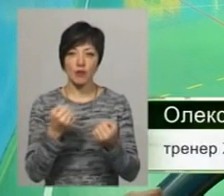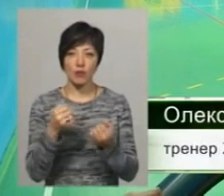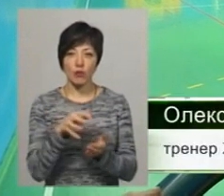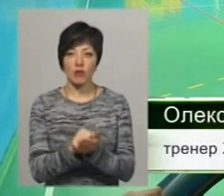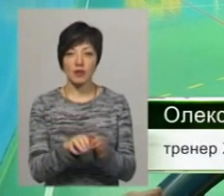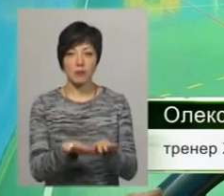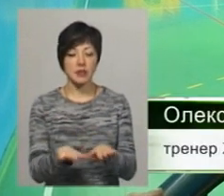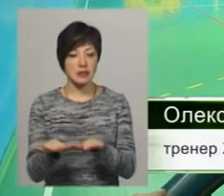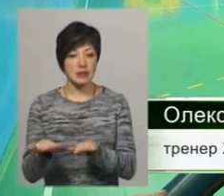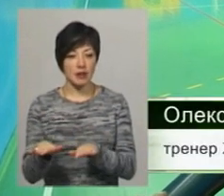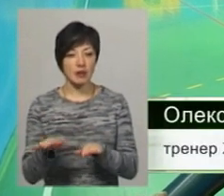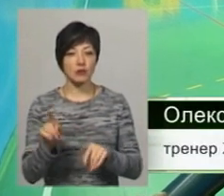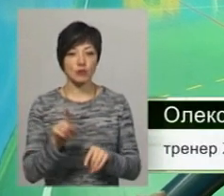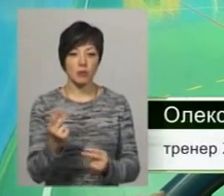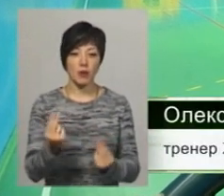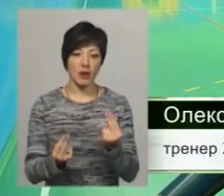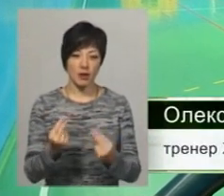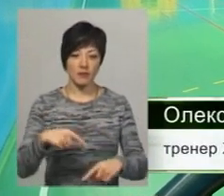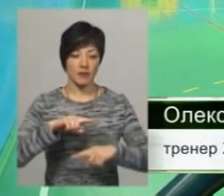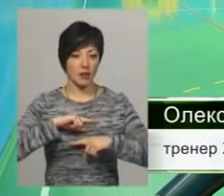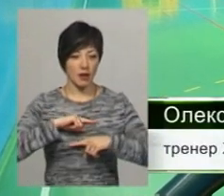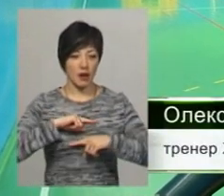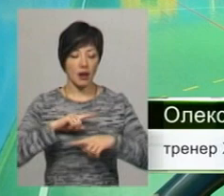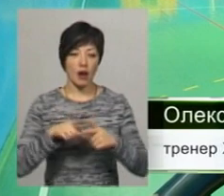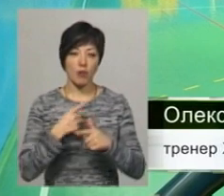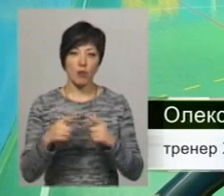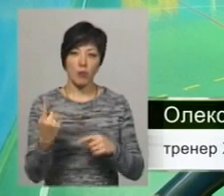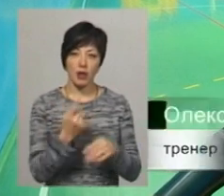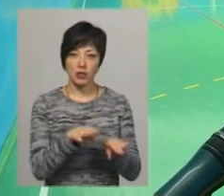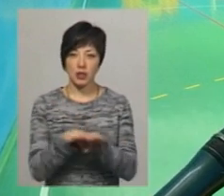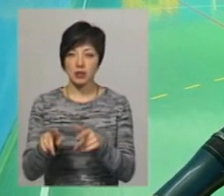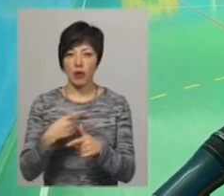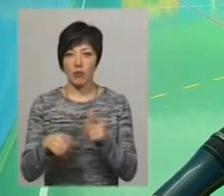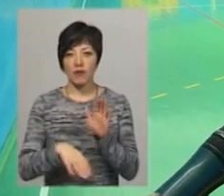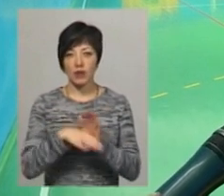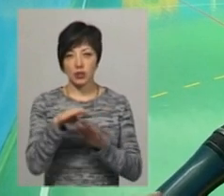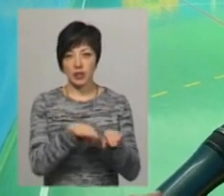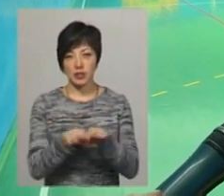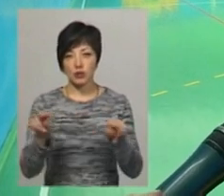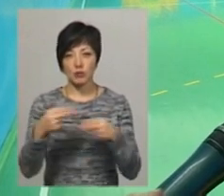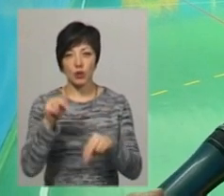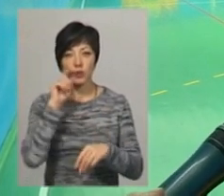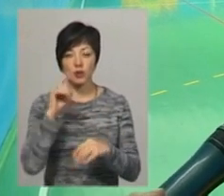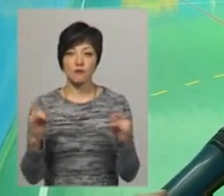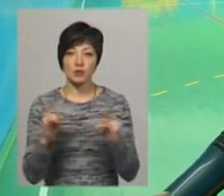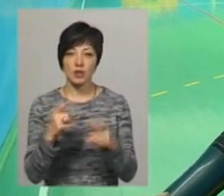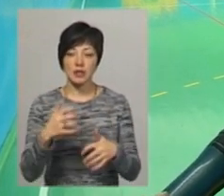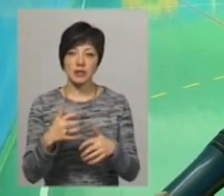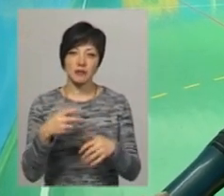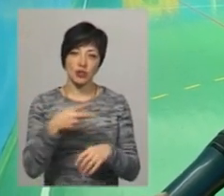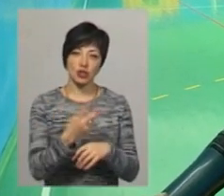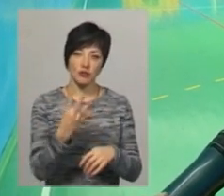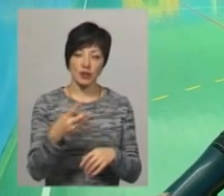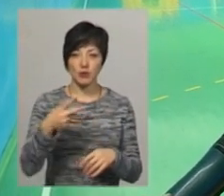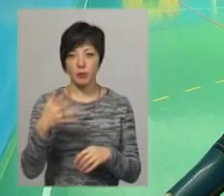місця, щоб грати в фіналі або в першій лізі, або в вищій лізі чемпіонату України з футболу серед 2004